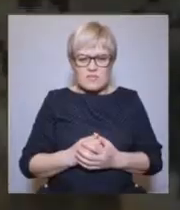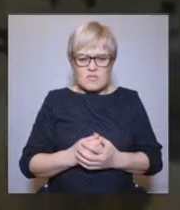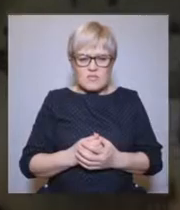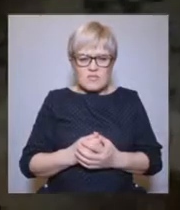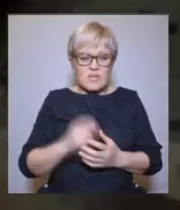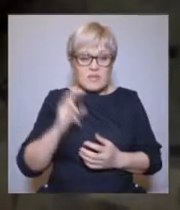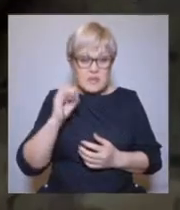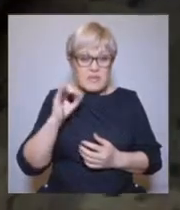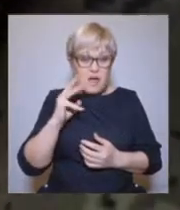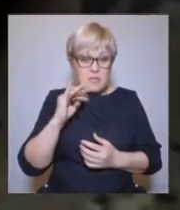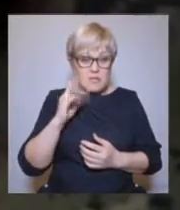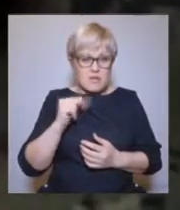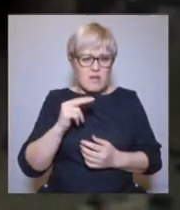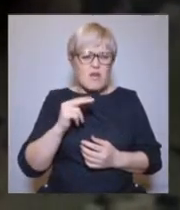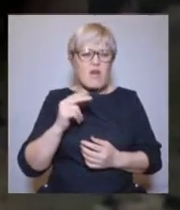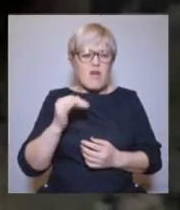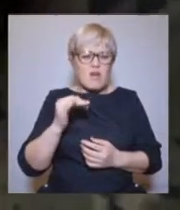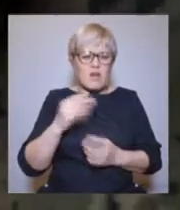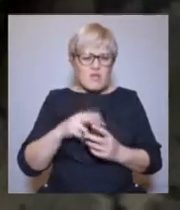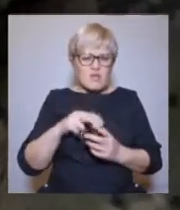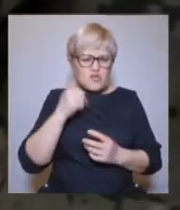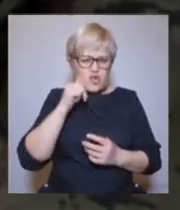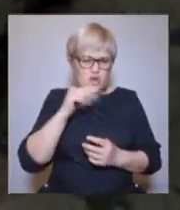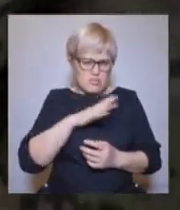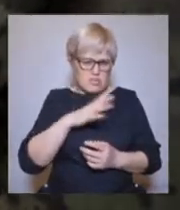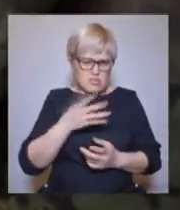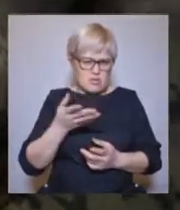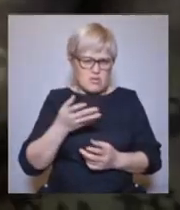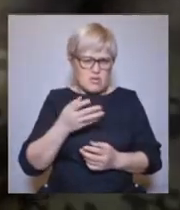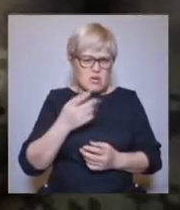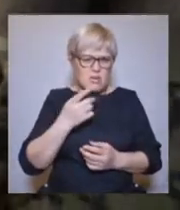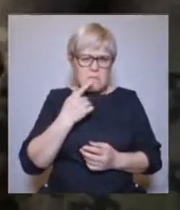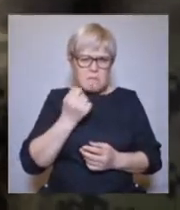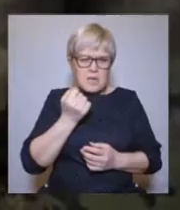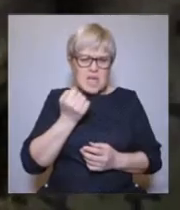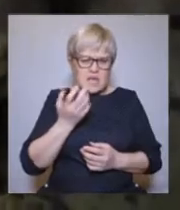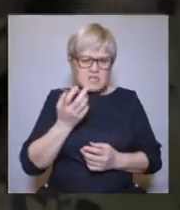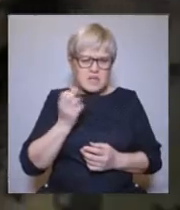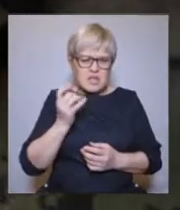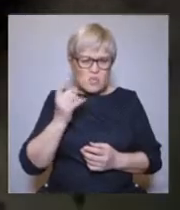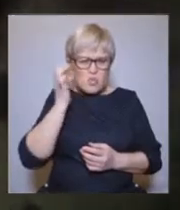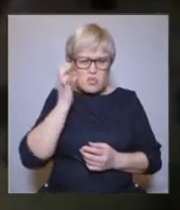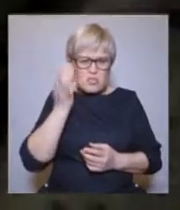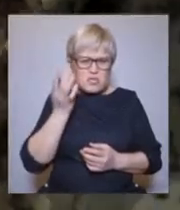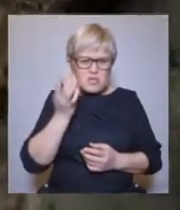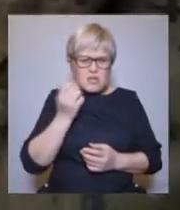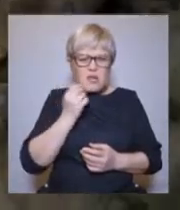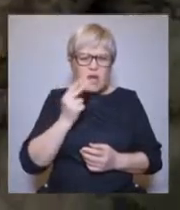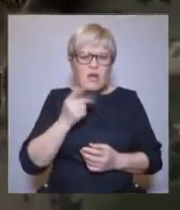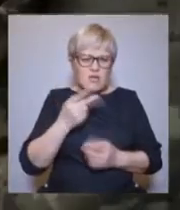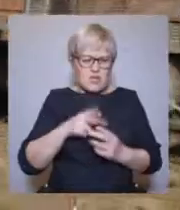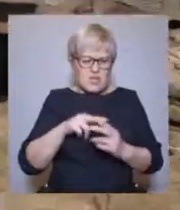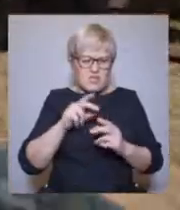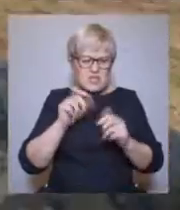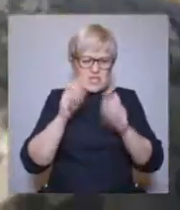Тоже керамика, и вчера такие фрагменты уже были, такая ярко-красная керамика, помните? да,